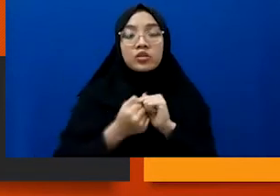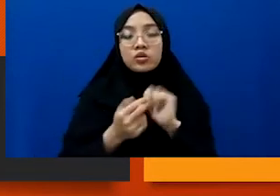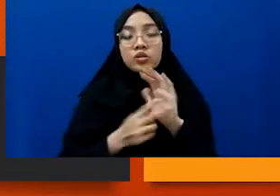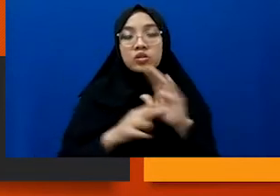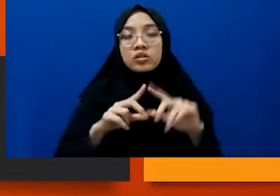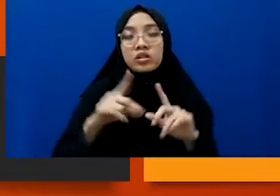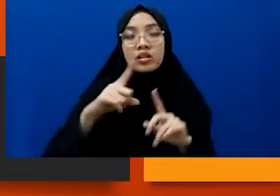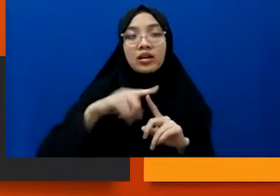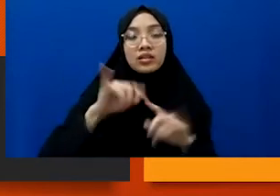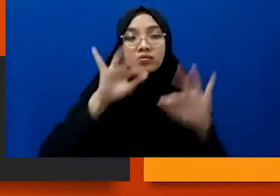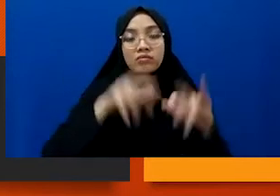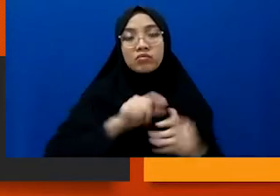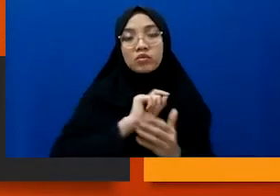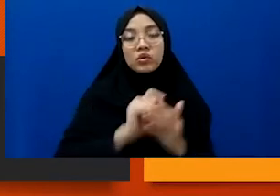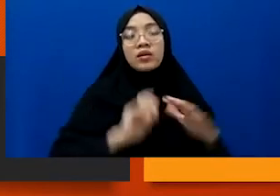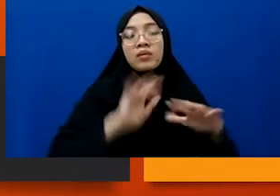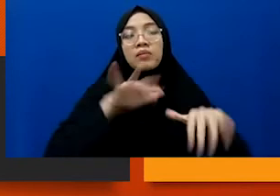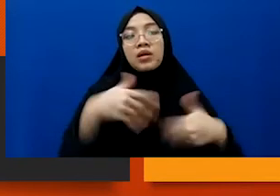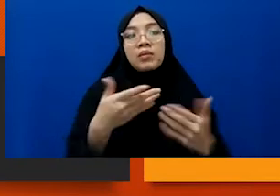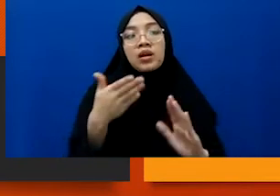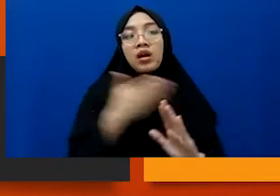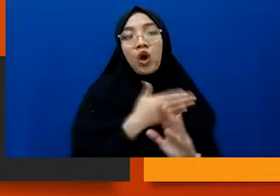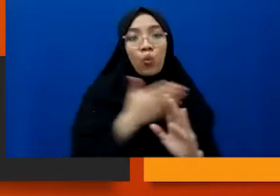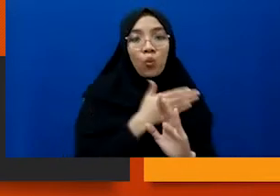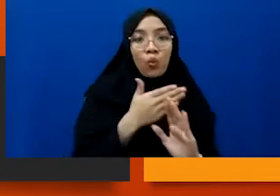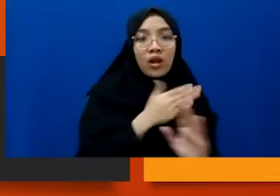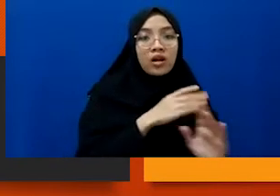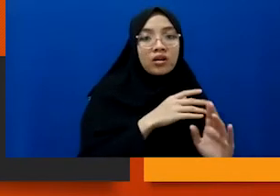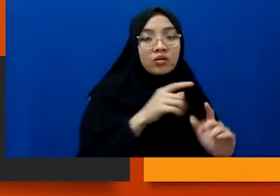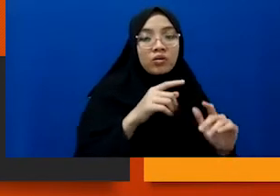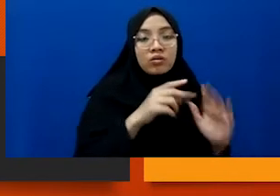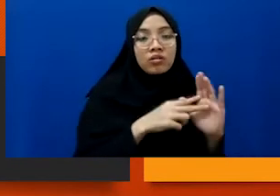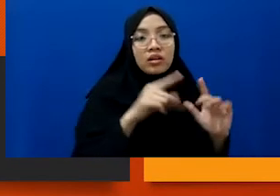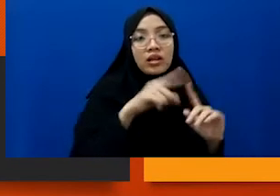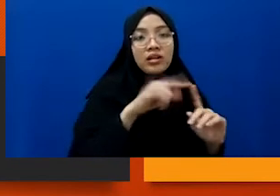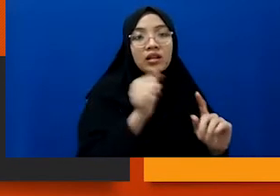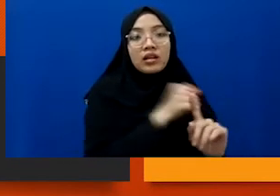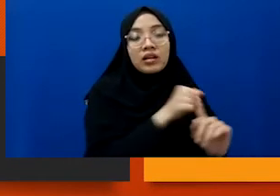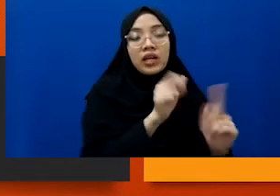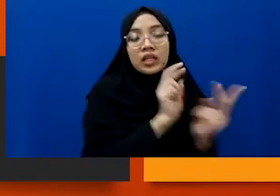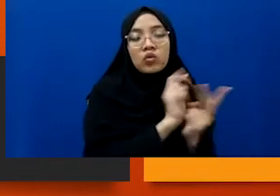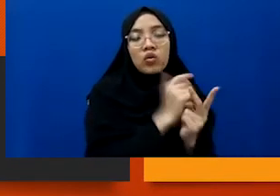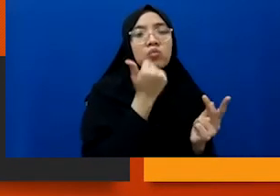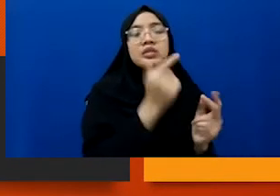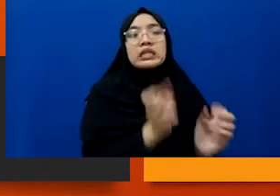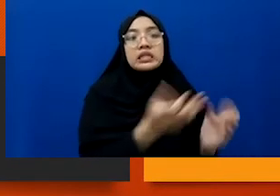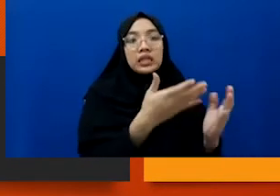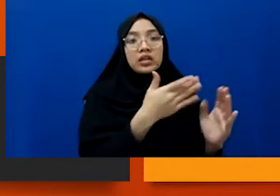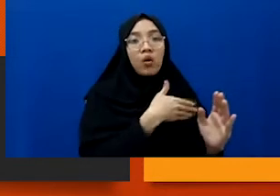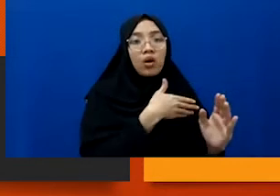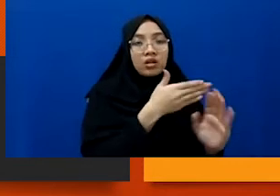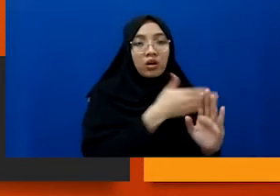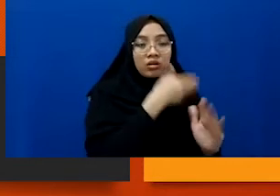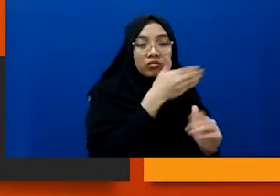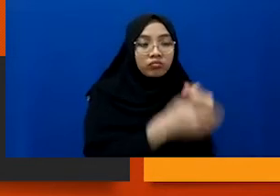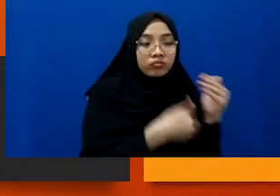menulis tentang gimana sih awal mulanya sampai Narti kemudian mengalami kekerasan seksual. Kemudian sampai di akhirnya